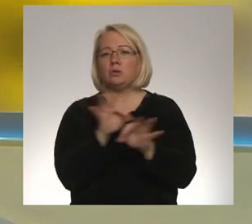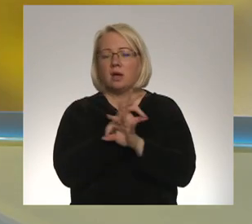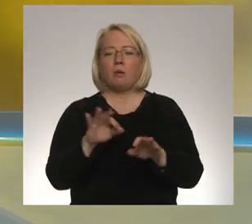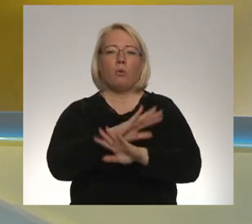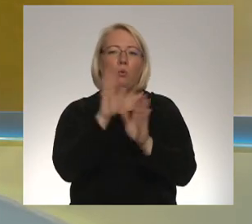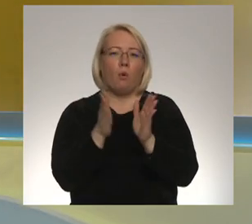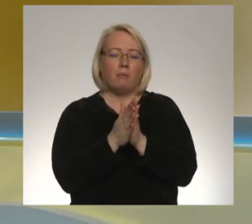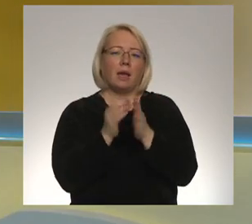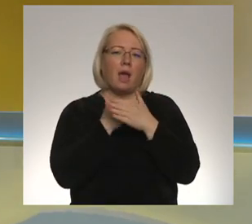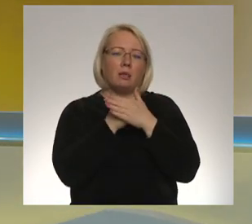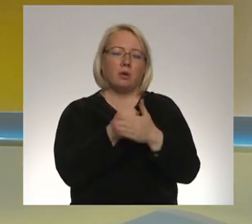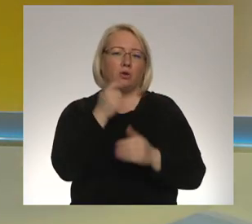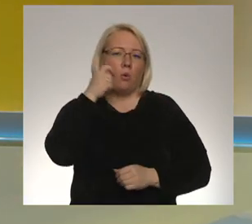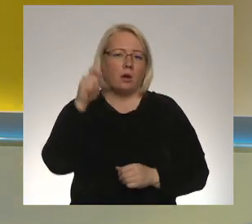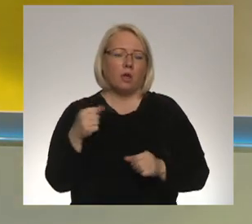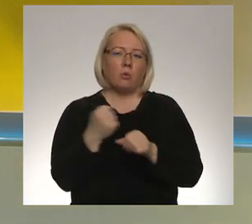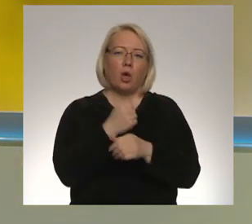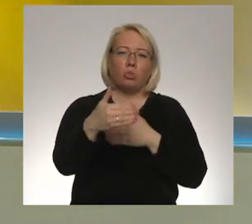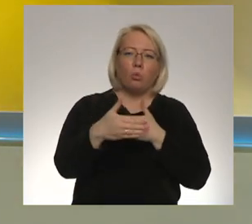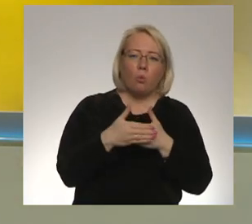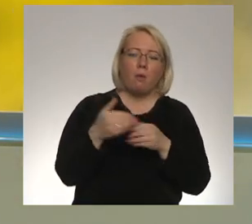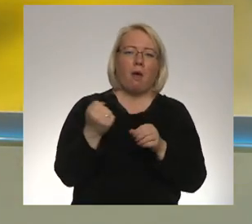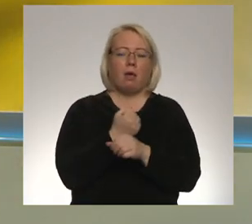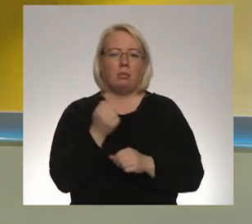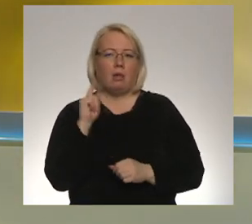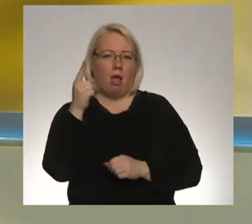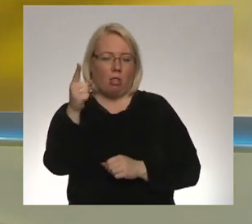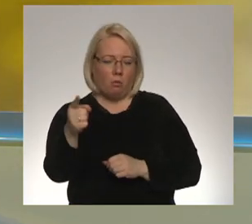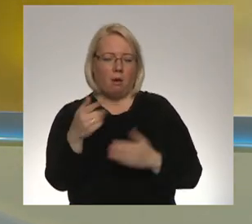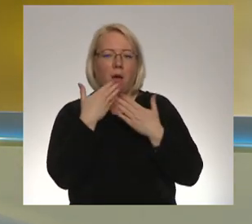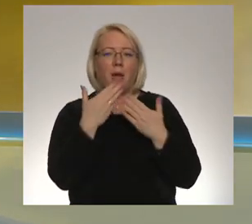kopīgi atbalstīsim Ukrainu gan tūmā, gan arī atālumā. Paldies, pievienojaties un tiek.